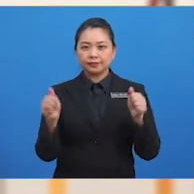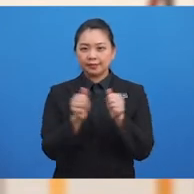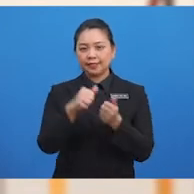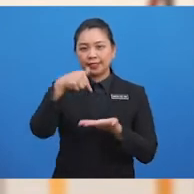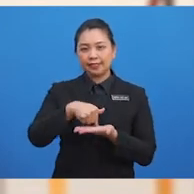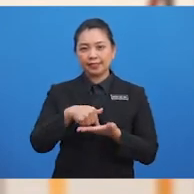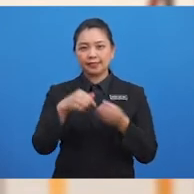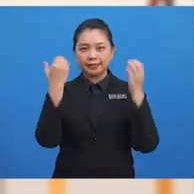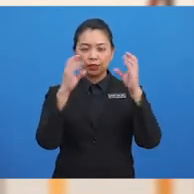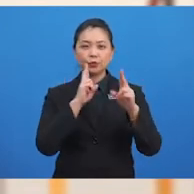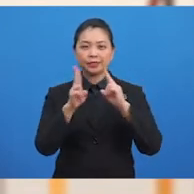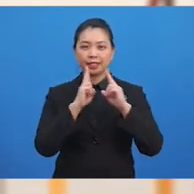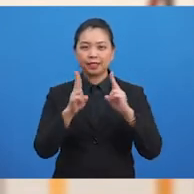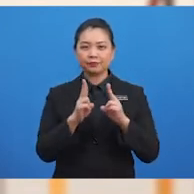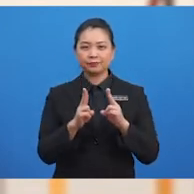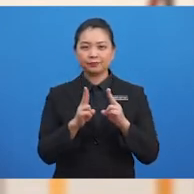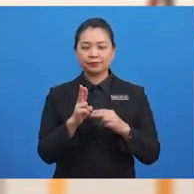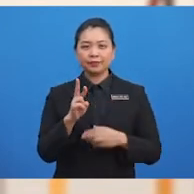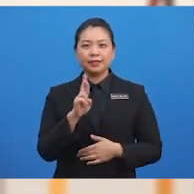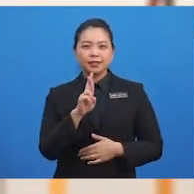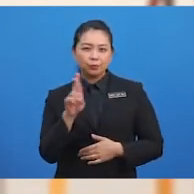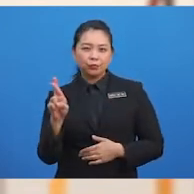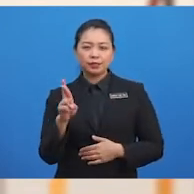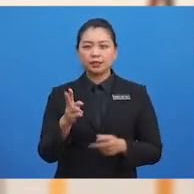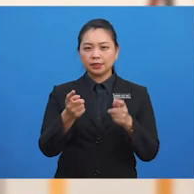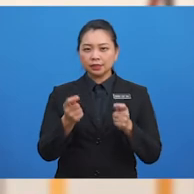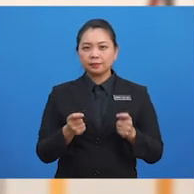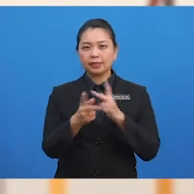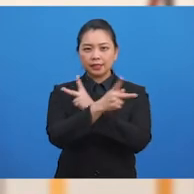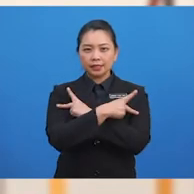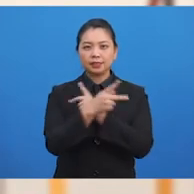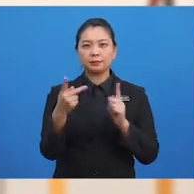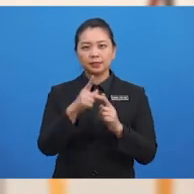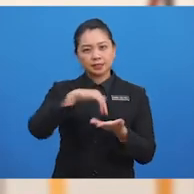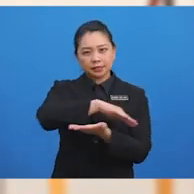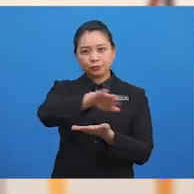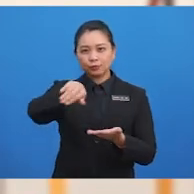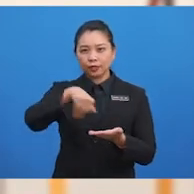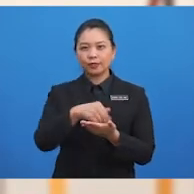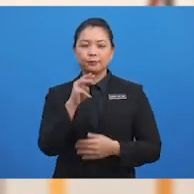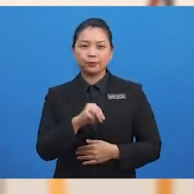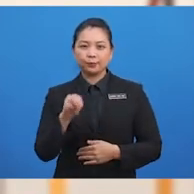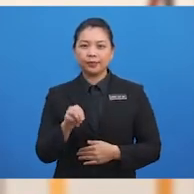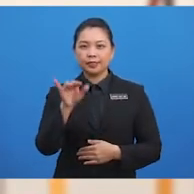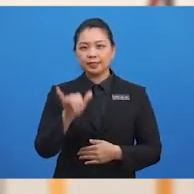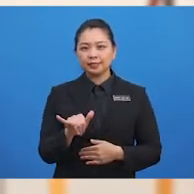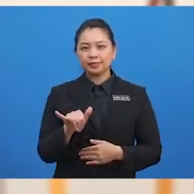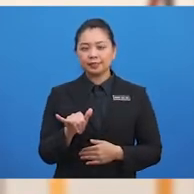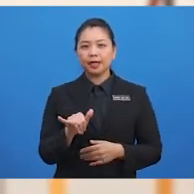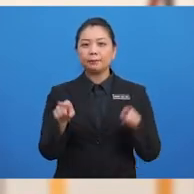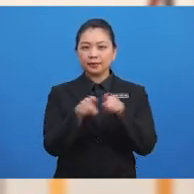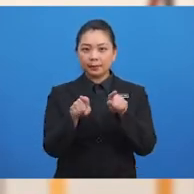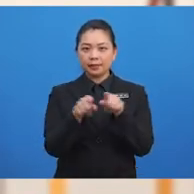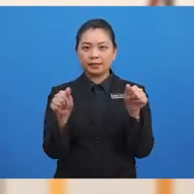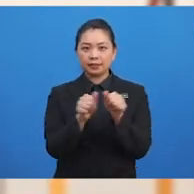Dengan ini, Cikgu mengucapkan ribuan terima kasih... ...kepada semua murid yang sudi